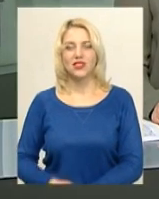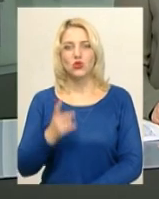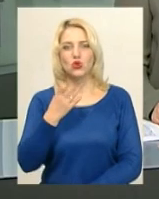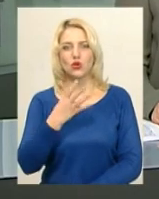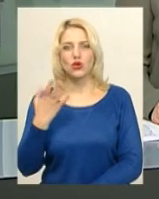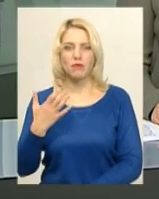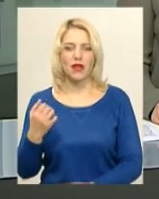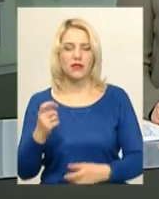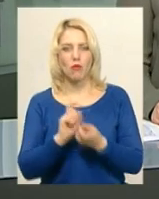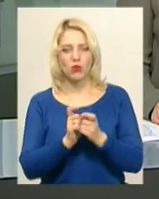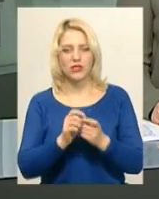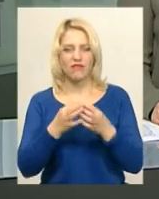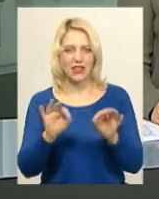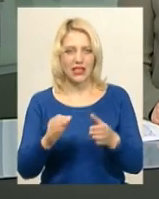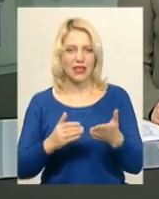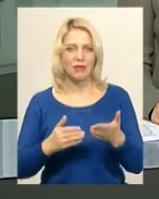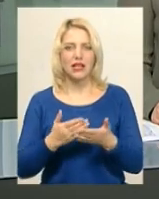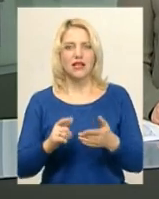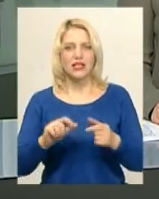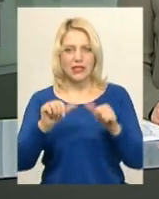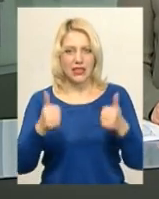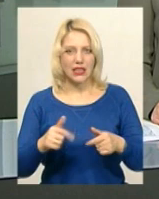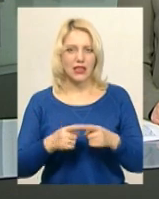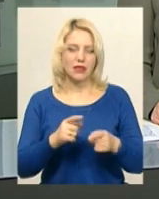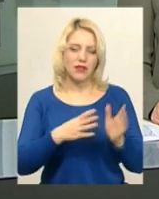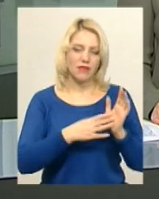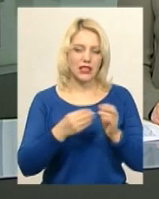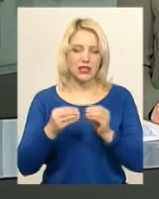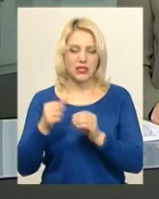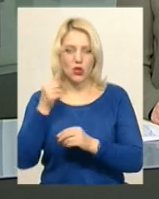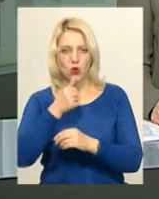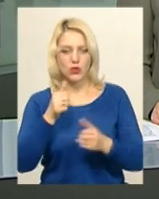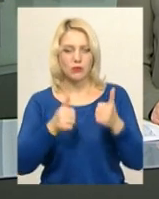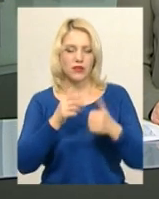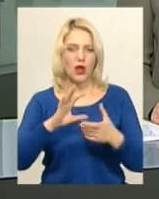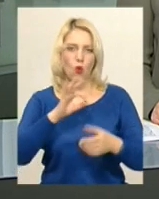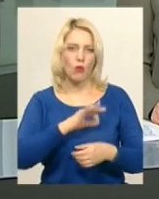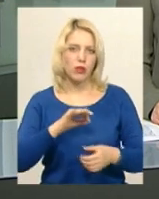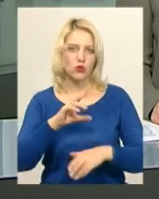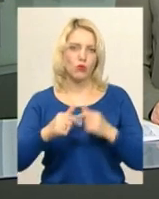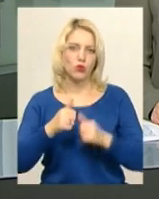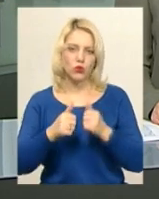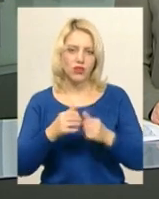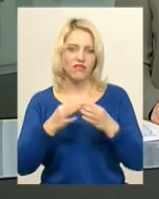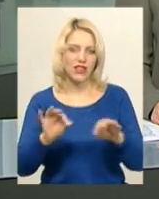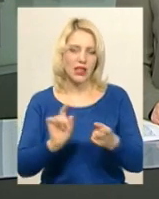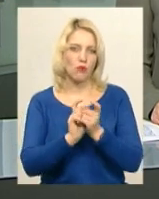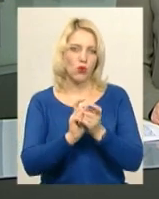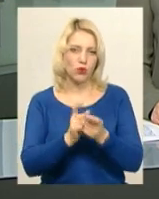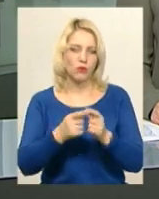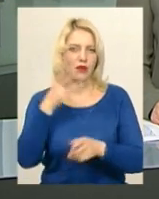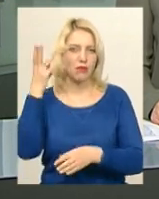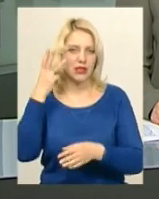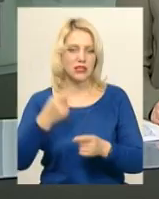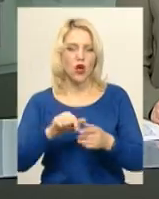145 борців вільним стилем 9 та 10 років змагались на обласному турнірі звільної боротьби у Хмельницькому. Головний